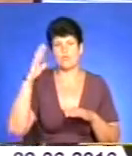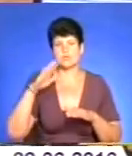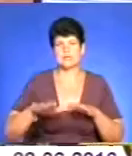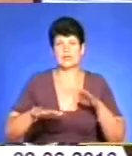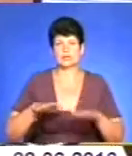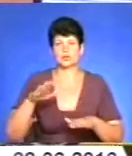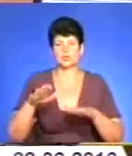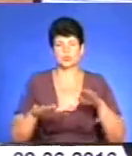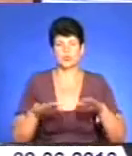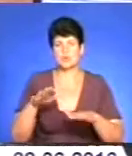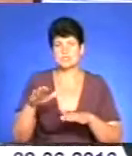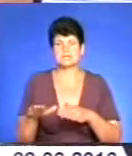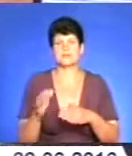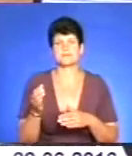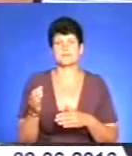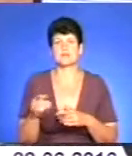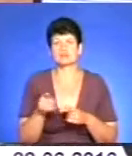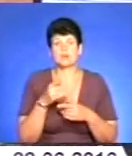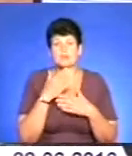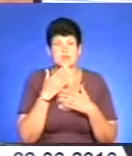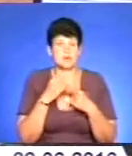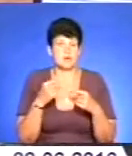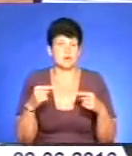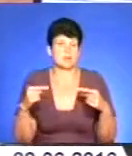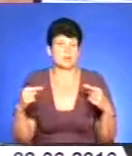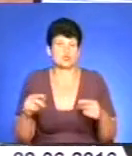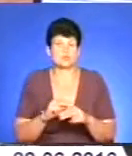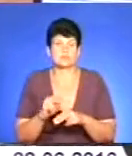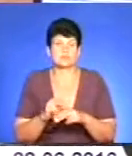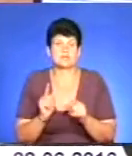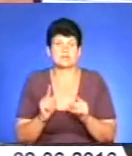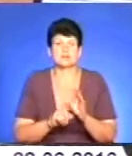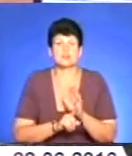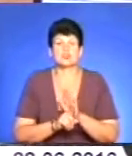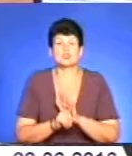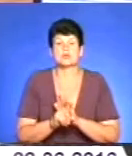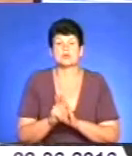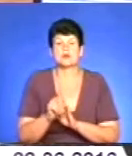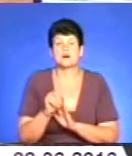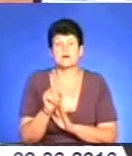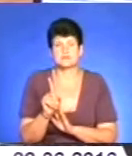сликлайн, ходіння по струпі, чого немає жодної секції в Тернополі, щоб навчала. Зараз тільки починає зароджуватись